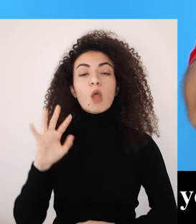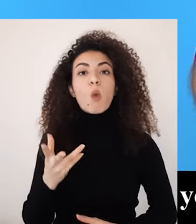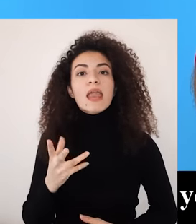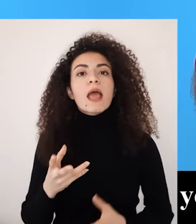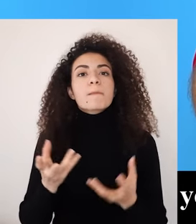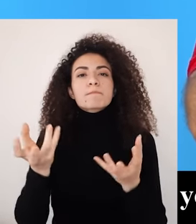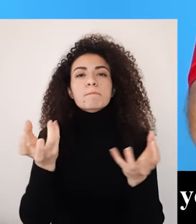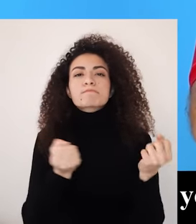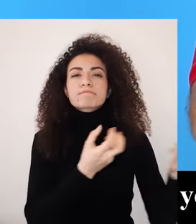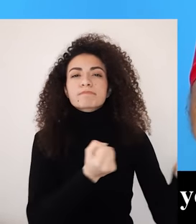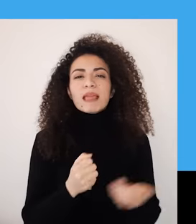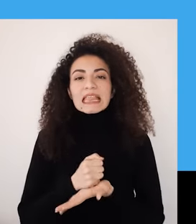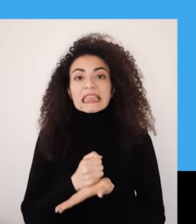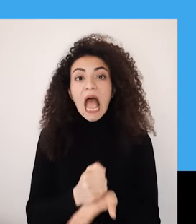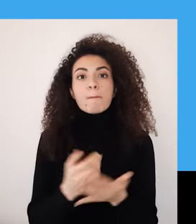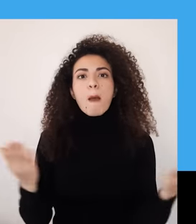القوة يلي بتميزك